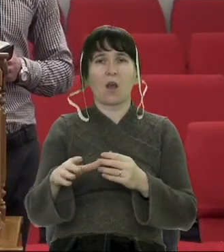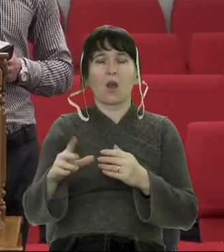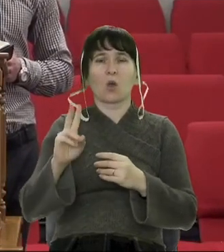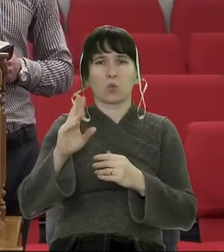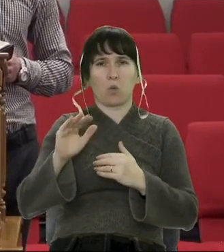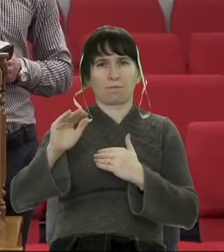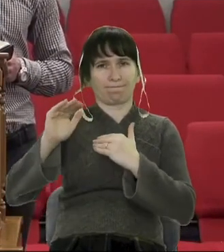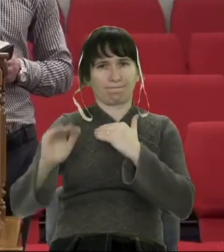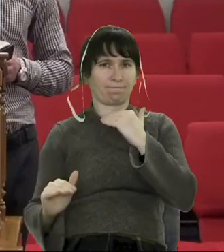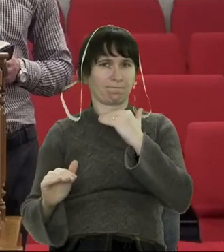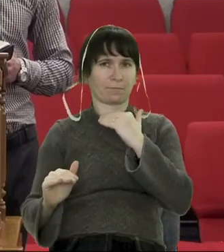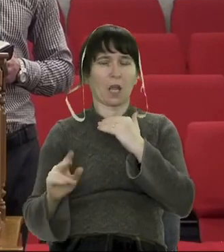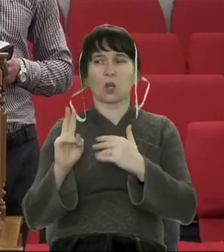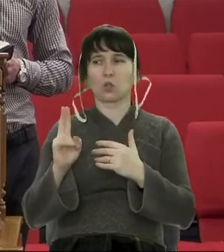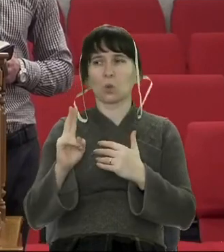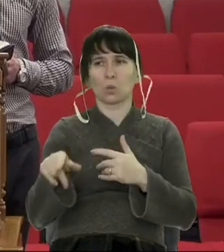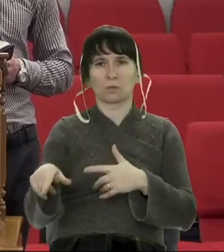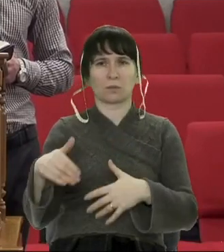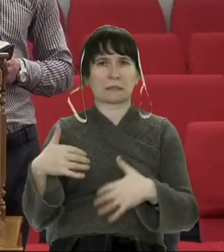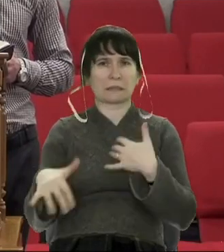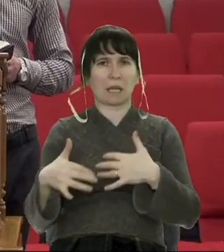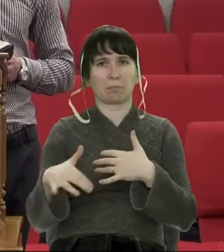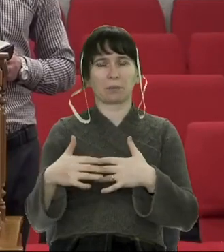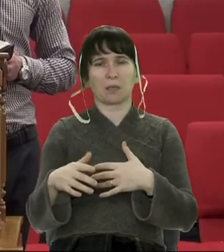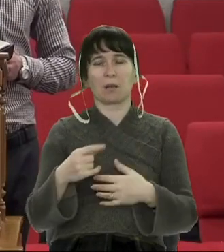І насправді це важлива дуже річ у відносинах.